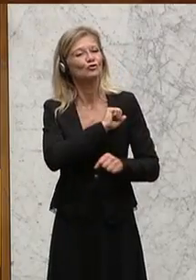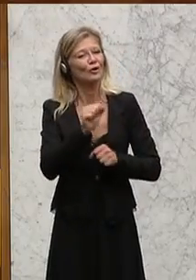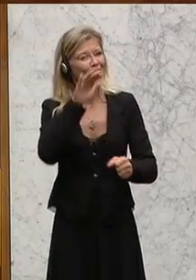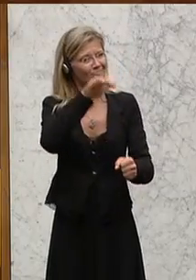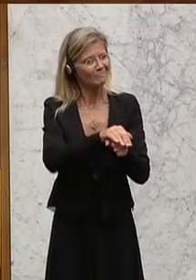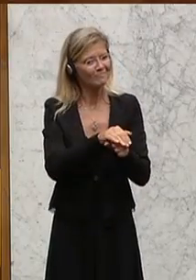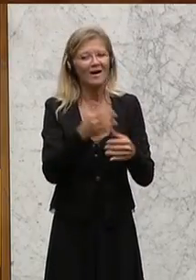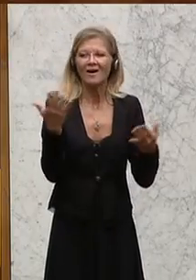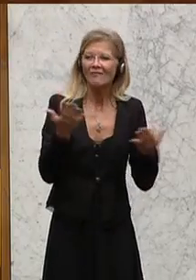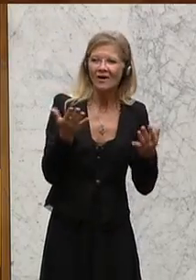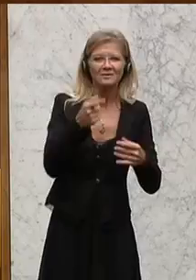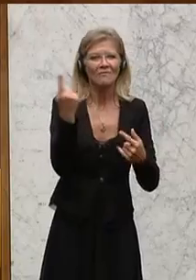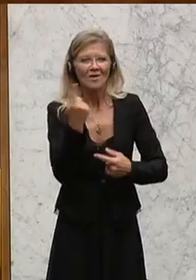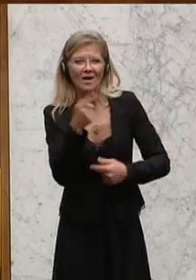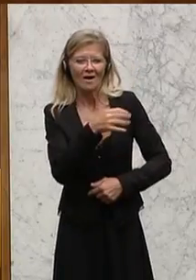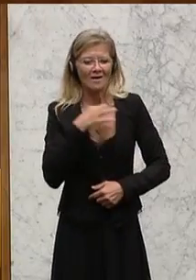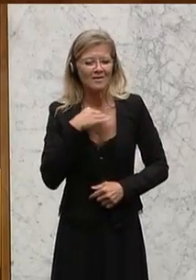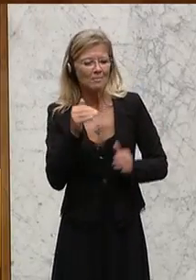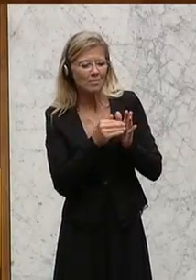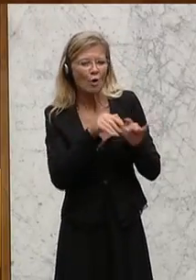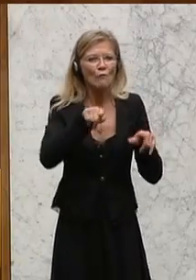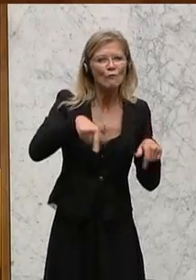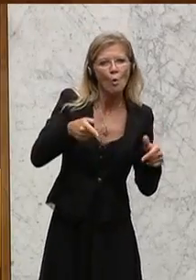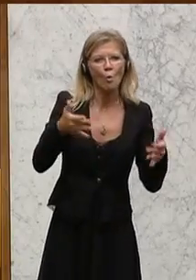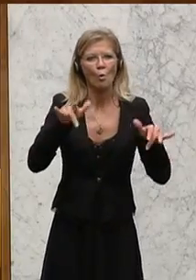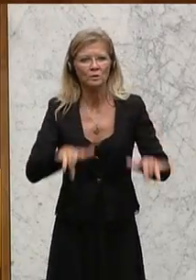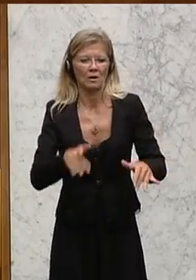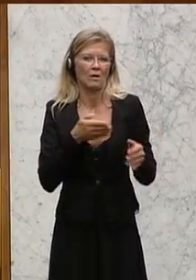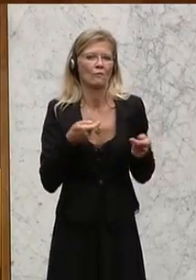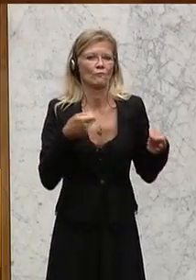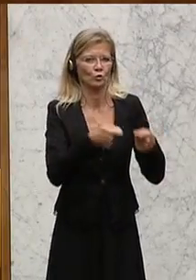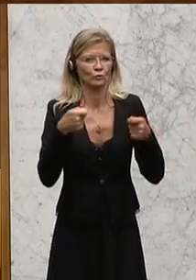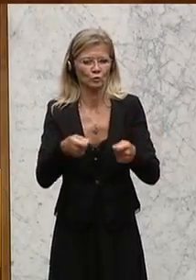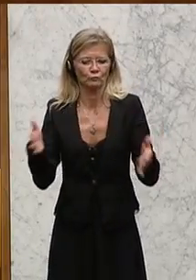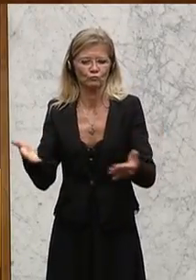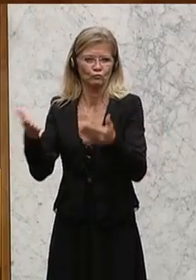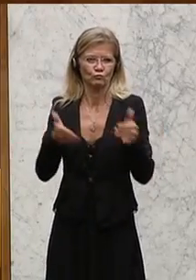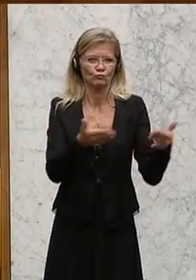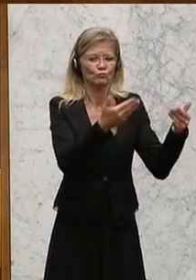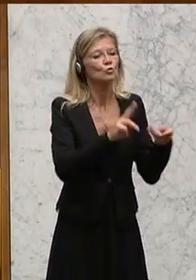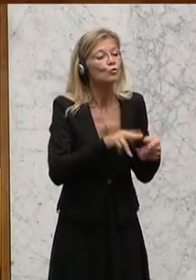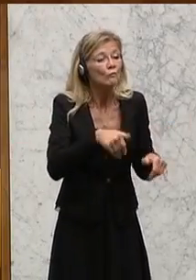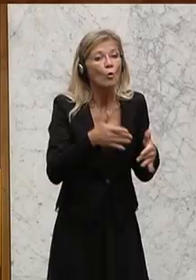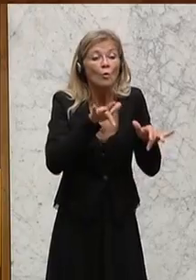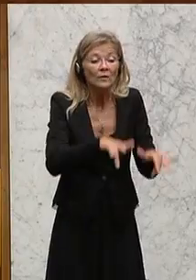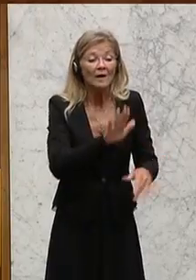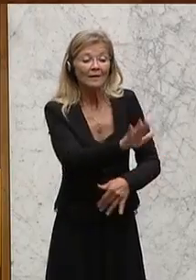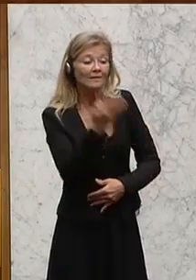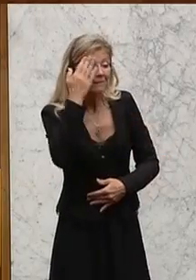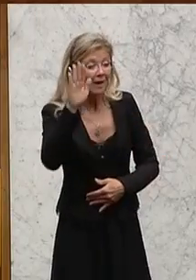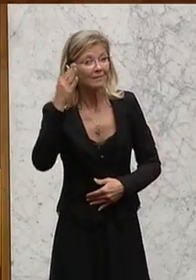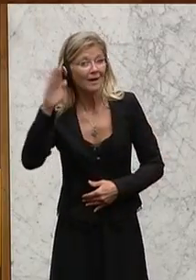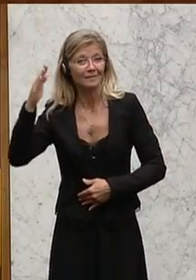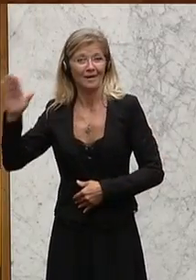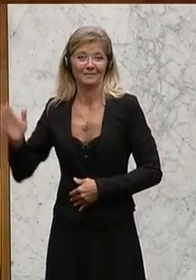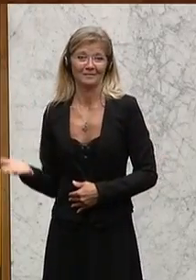Und besonders wichtig, und das halte ich für sehr, sehr wichtig, wo die Talente des Kindes sind. So